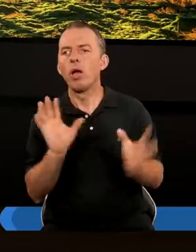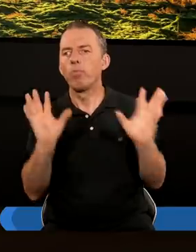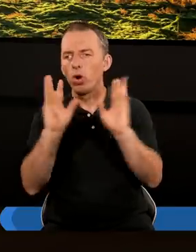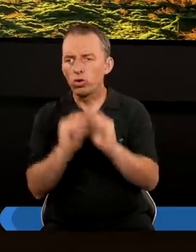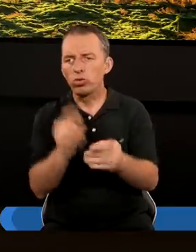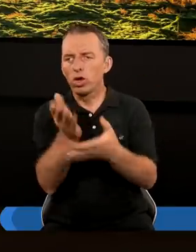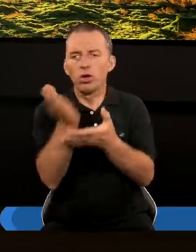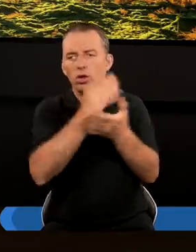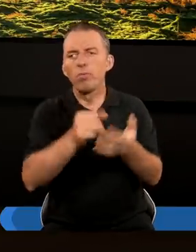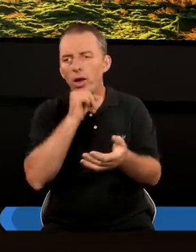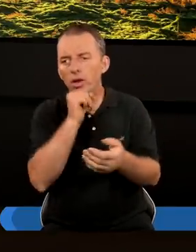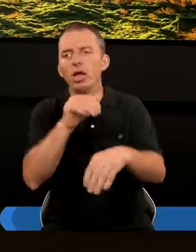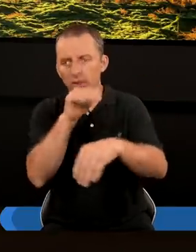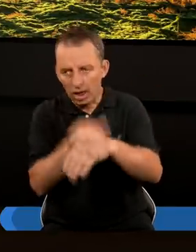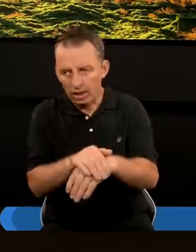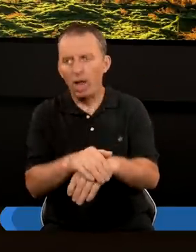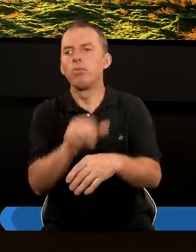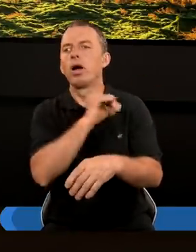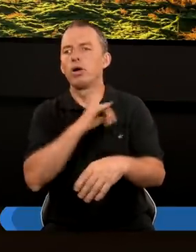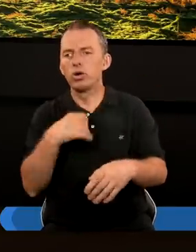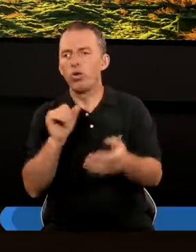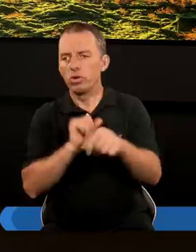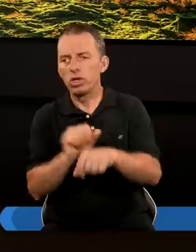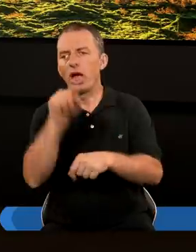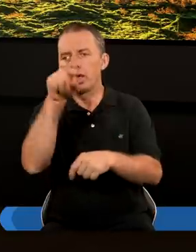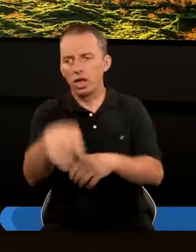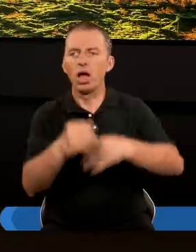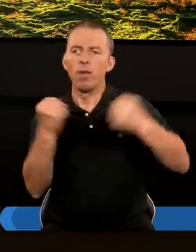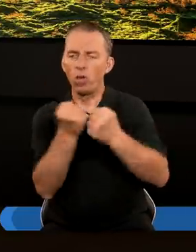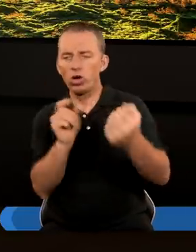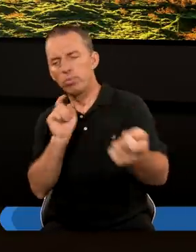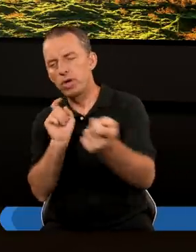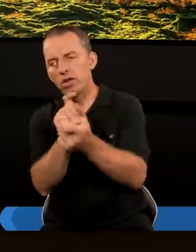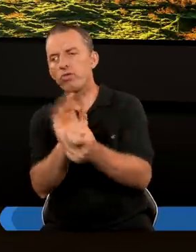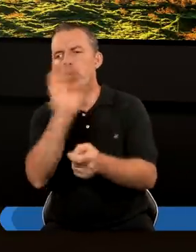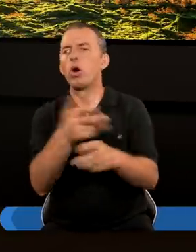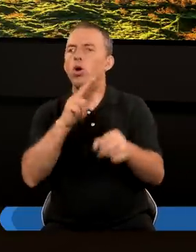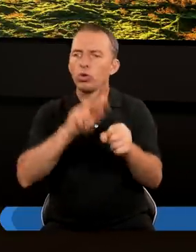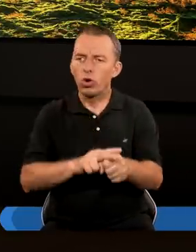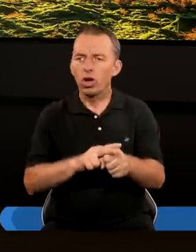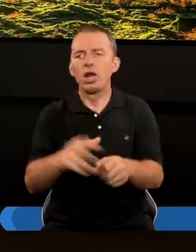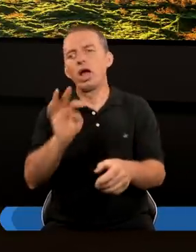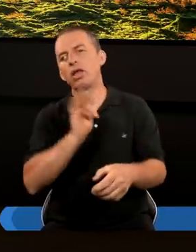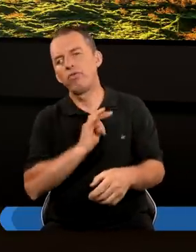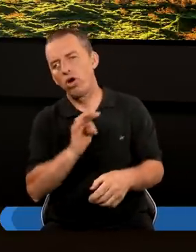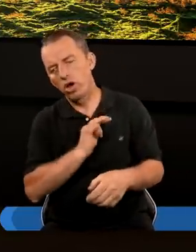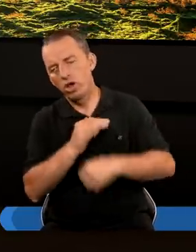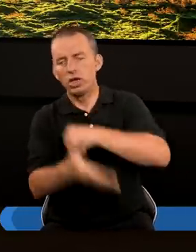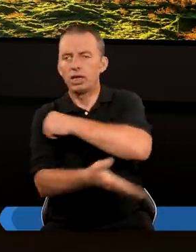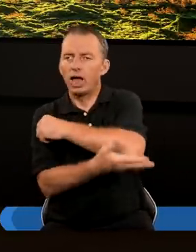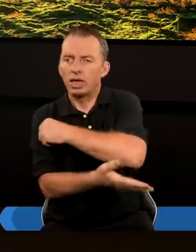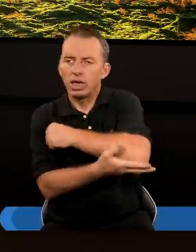Podsumowując tą część O Babilonie Zgadzamy się Że jest to Moc przeciwna Bogu Która na swoich